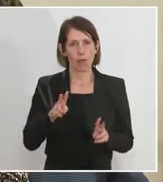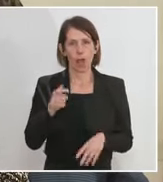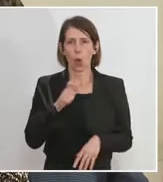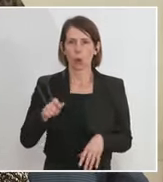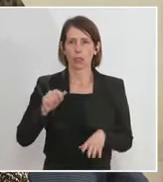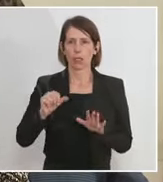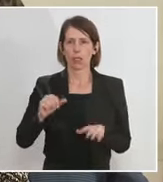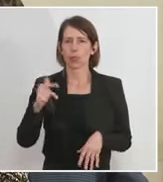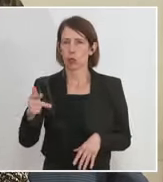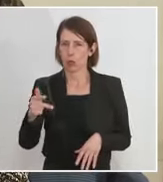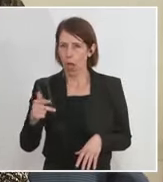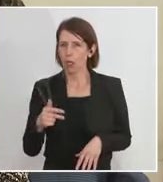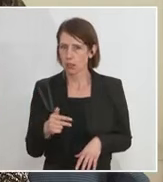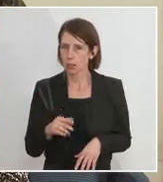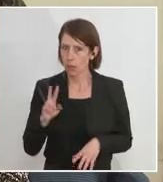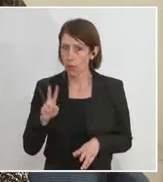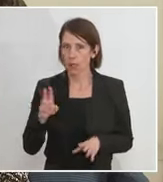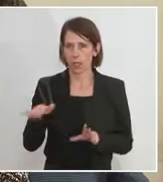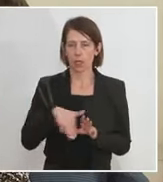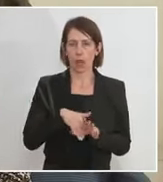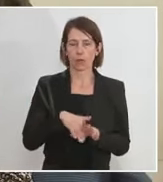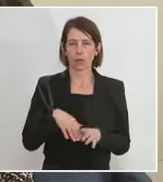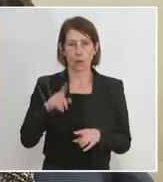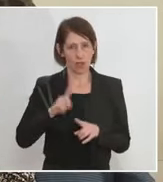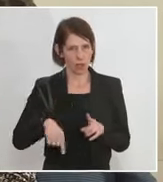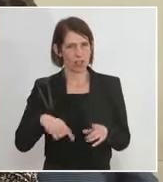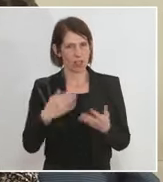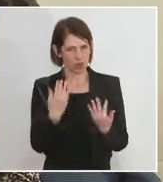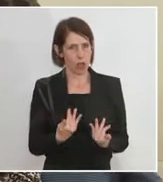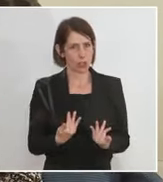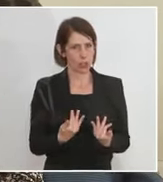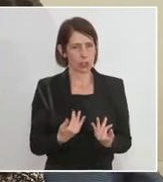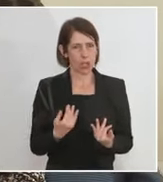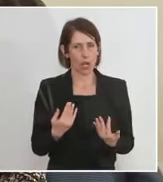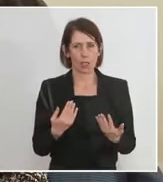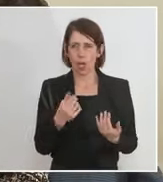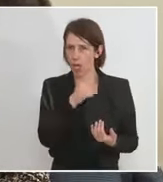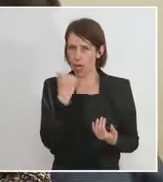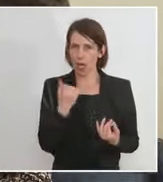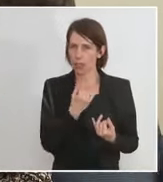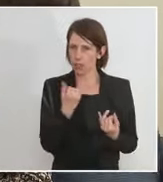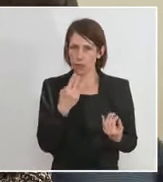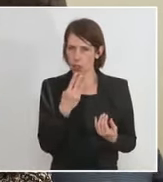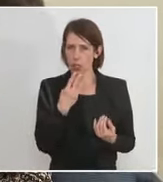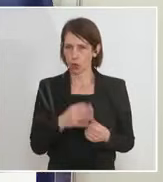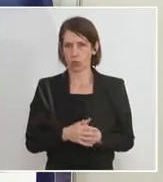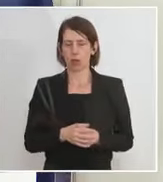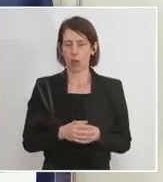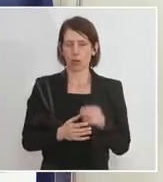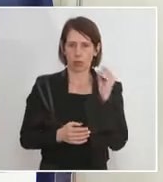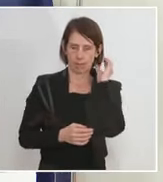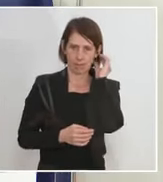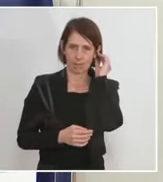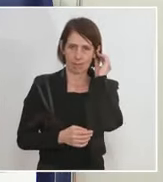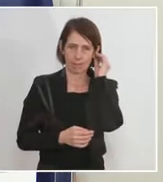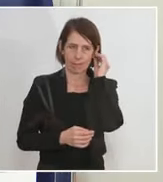Hat man da mit falschen Zahlen operiert? Und Herr Vizekanzler, fühlen Sie sich da hinters Licht geführt von der ÖVP? Ich kann zu beiden Fragen